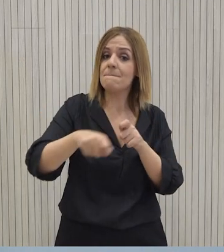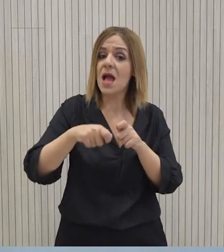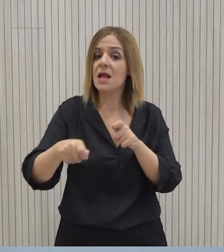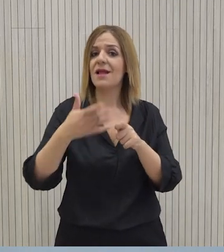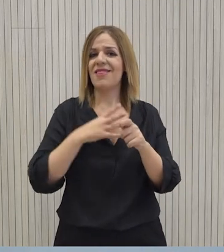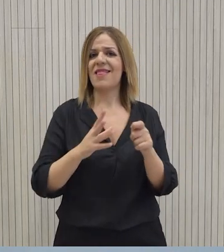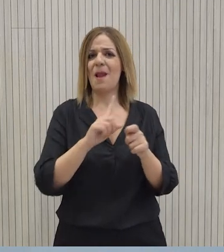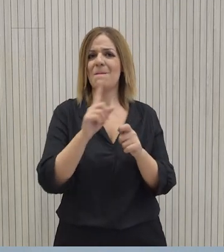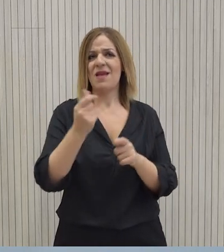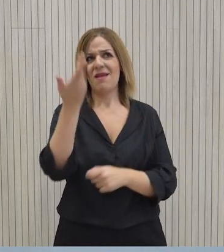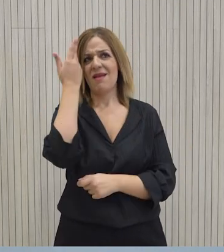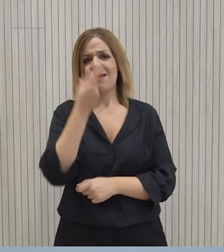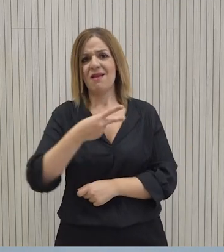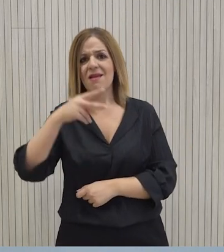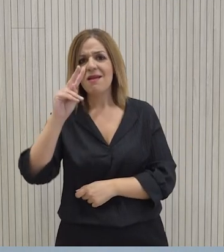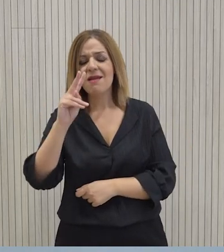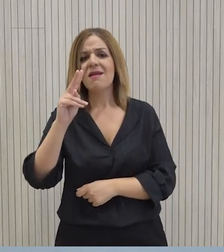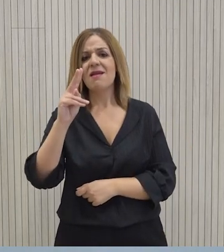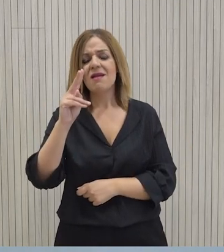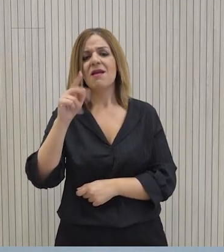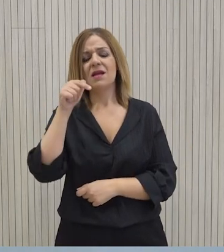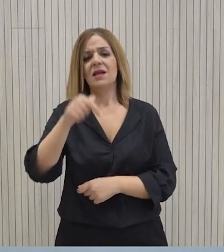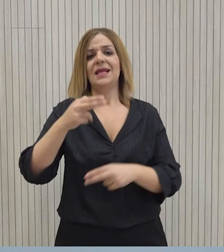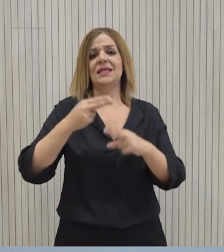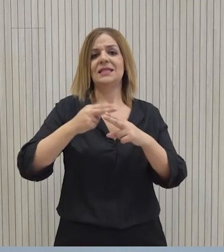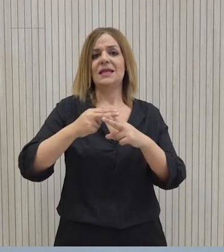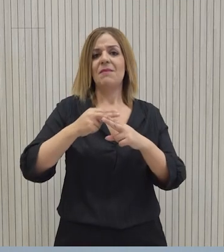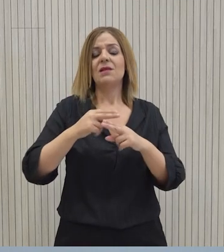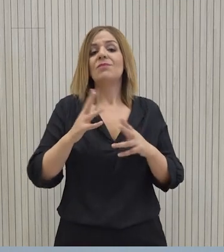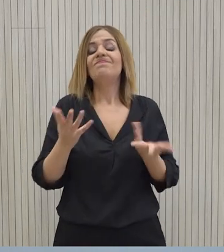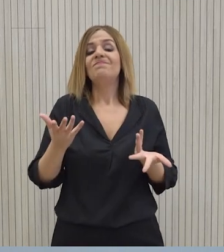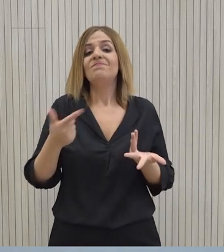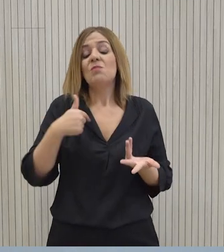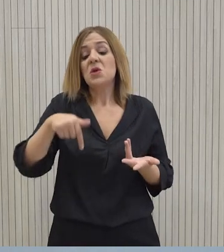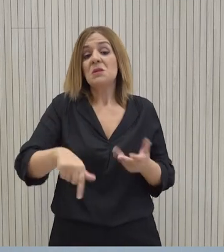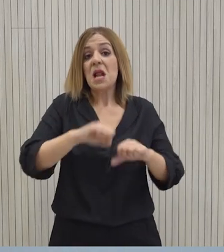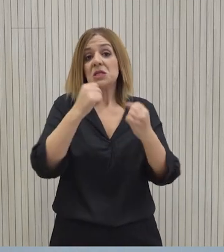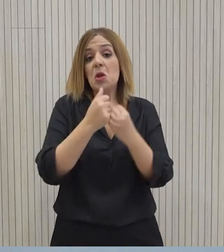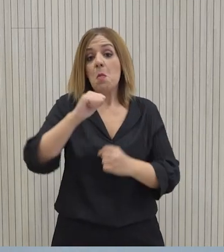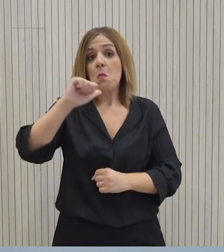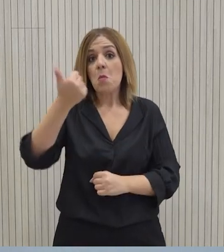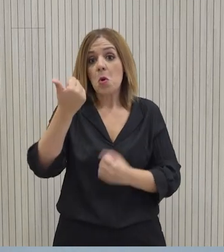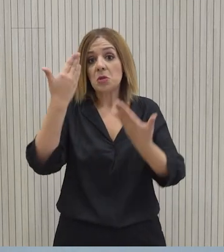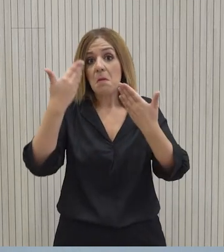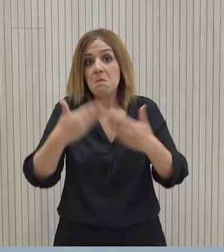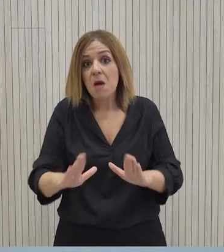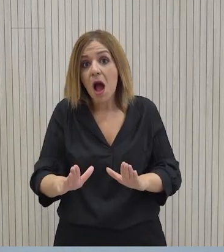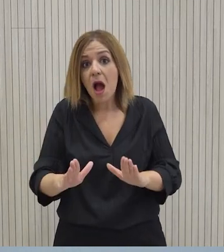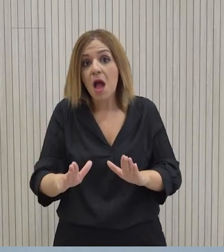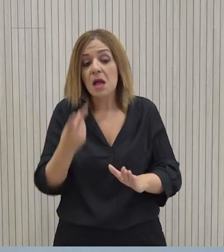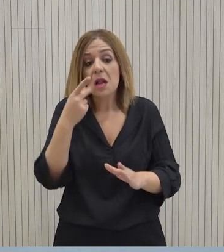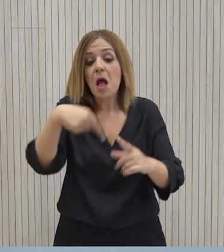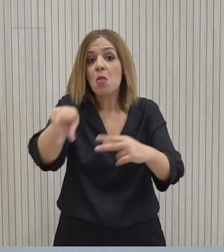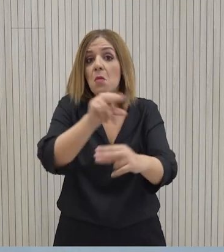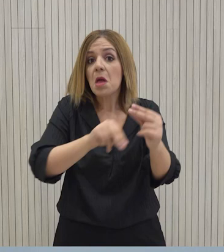αντιμετώπιση της ενεργειακής ακρίβειας είναι στους βασικούς άξονες. Να αναμένουμε σήμερα τη συνεδρίαση του Δικητικού Συμβουλίου της Αρχής Ελεκτρισμού